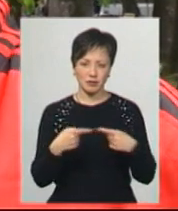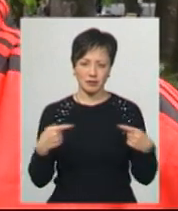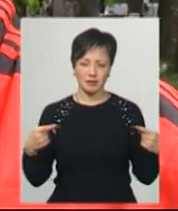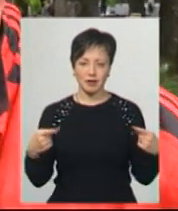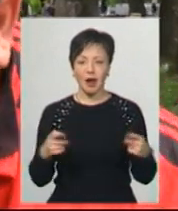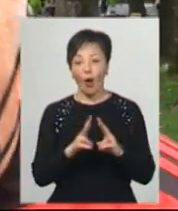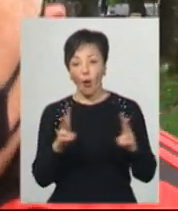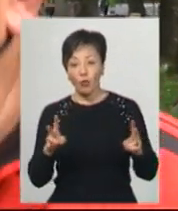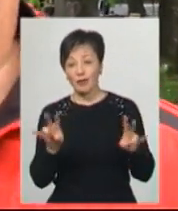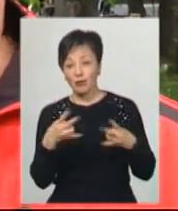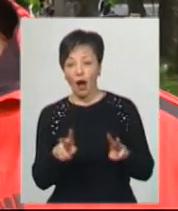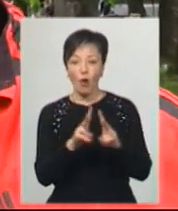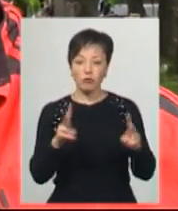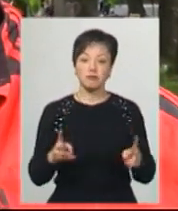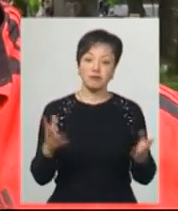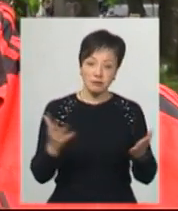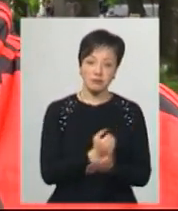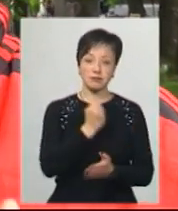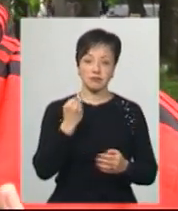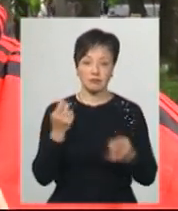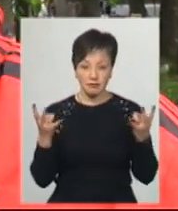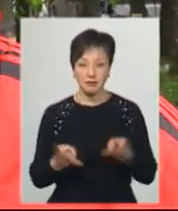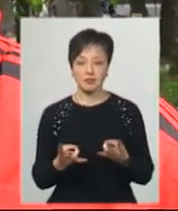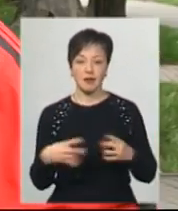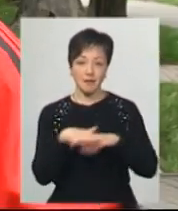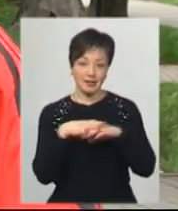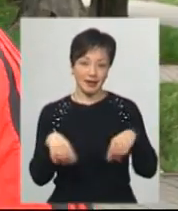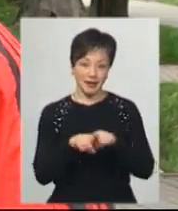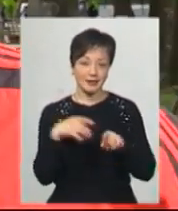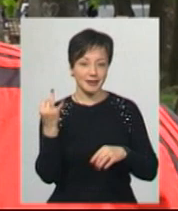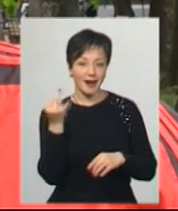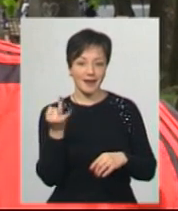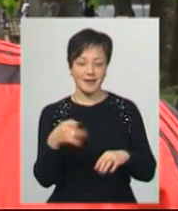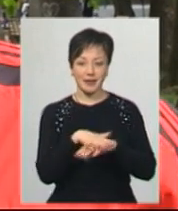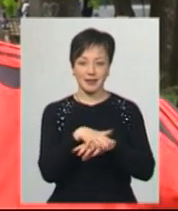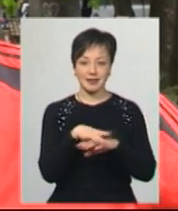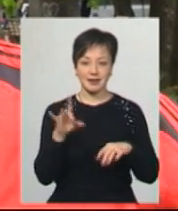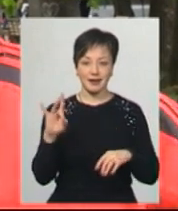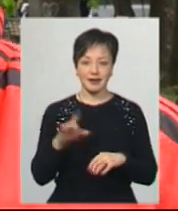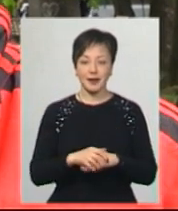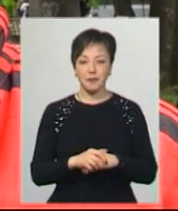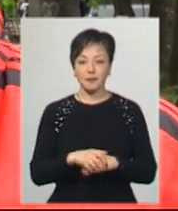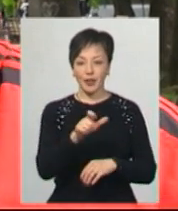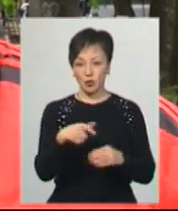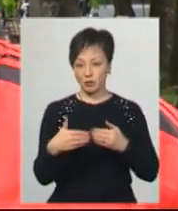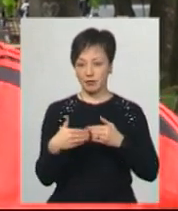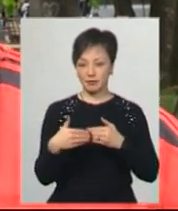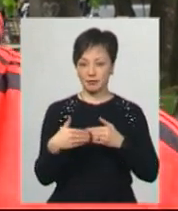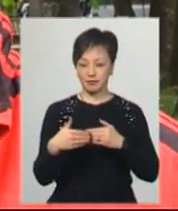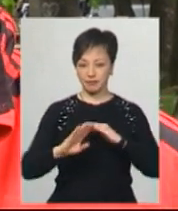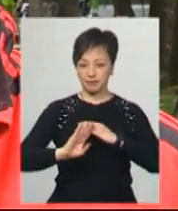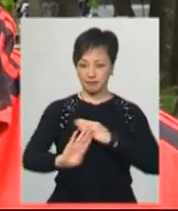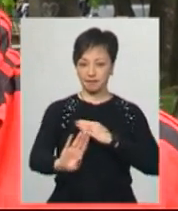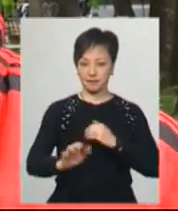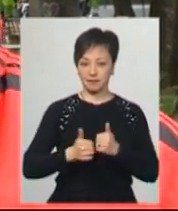Для когось це мотлаха, для когось це находка, розумієте? Ну, це базар такий, інтересний базар. Люди на расстоянні стоять, так як